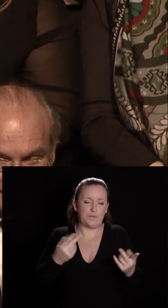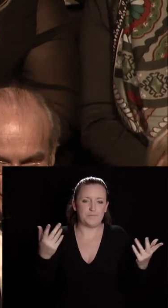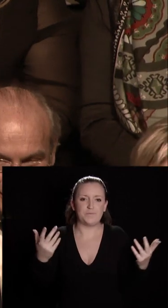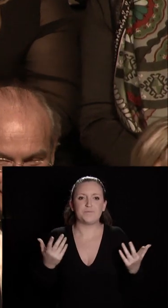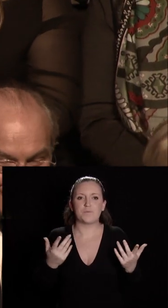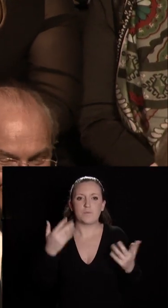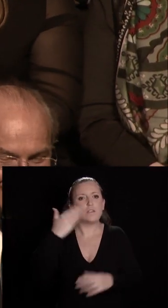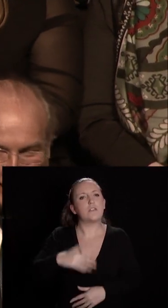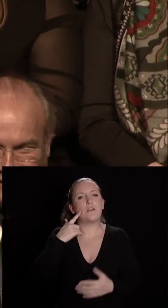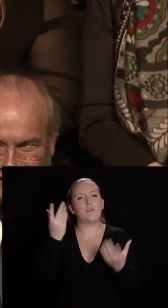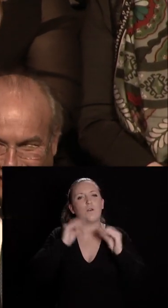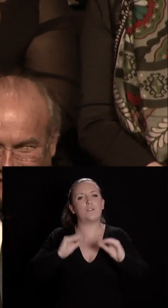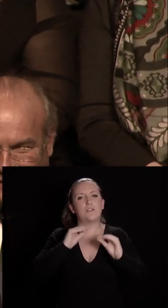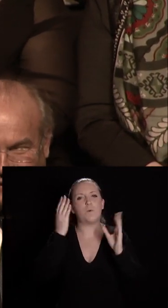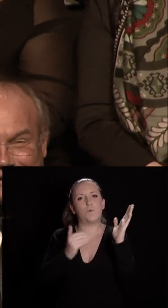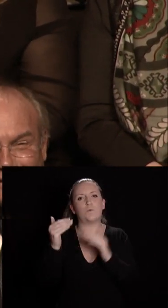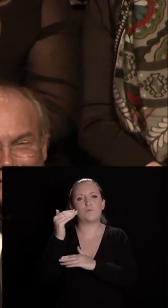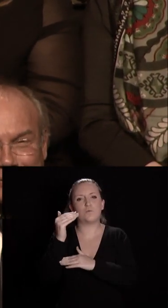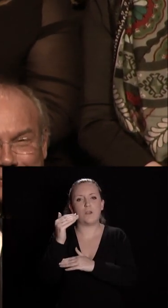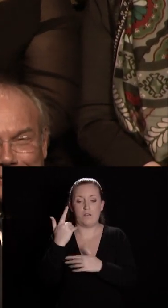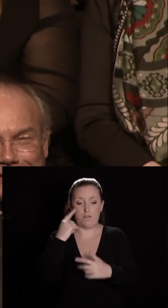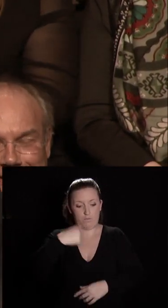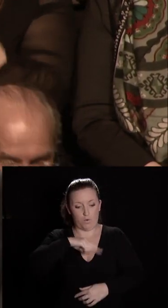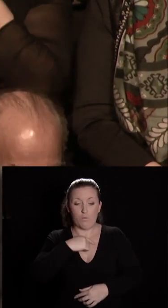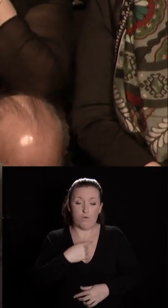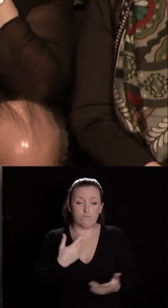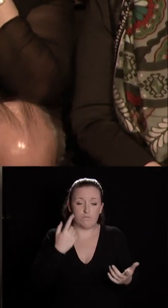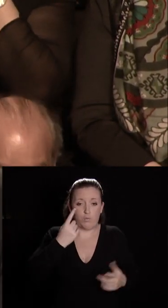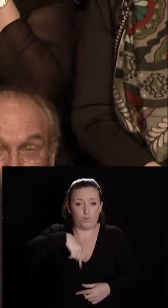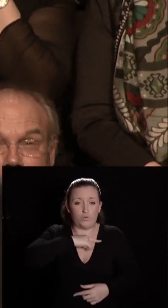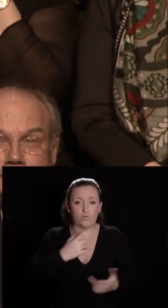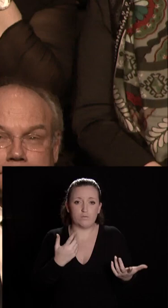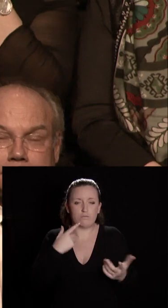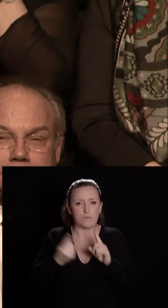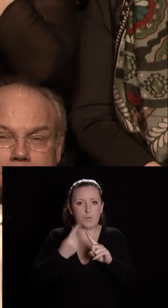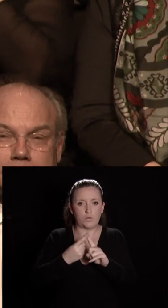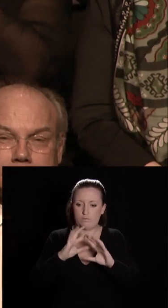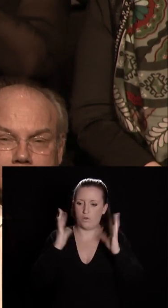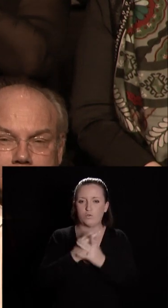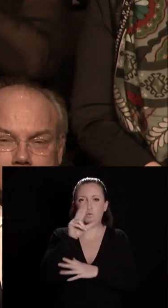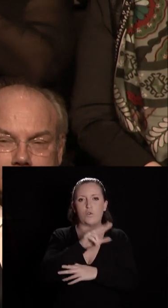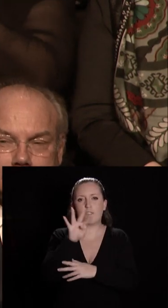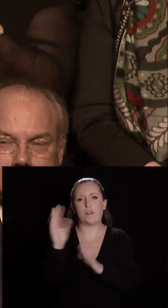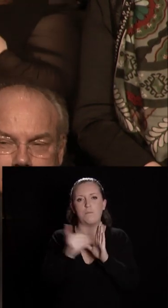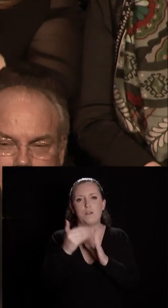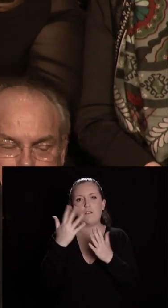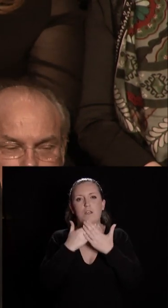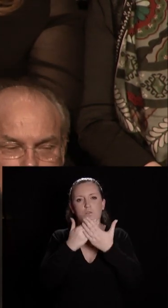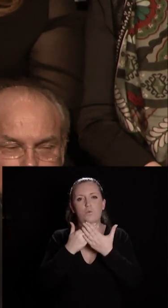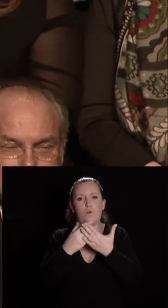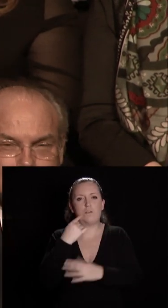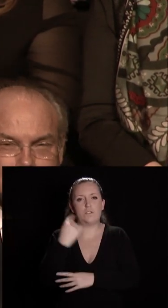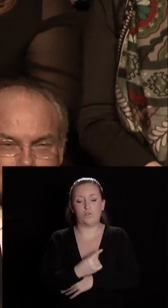est pour moi, pour nous, une grande ambition. Nous avons à Dijon 34 000 étudiants et leur